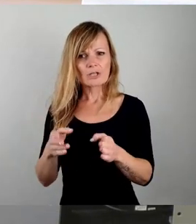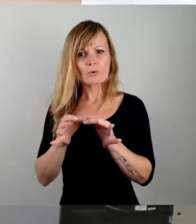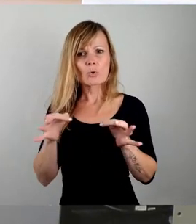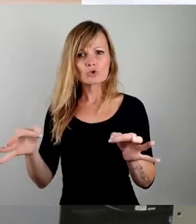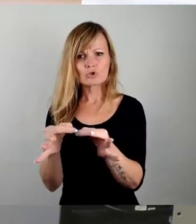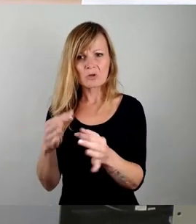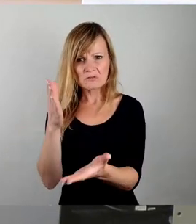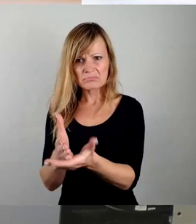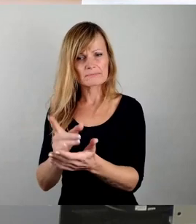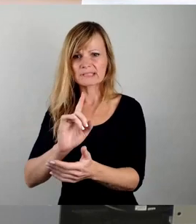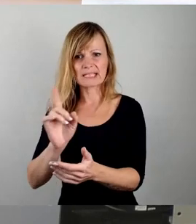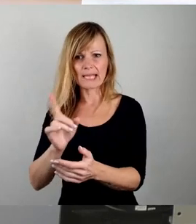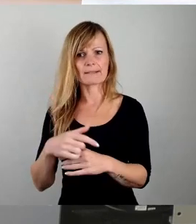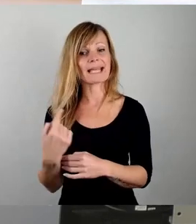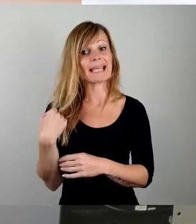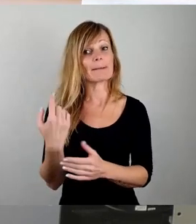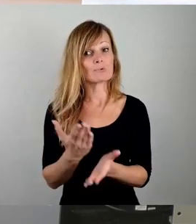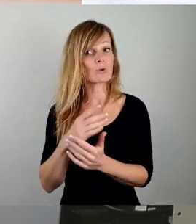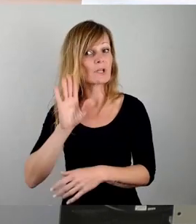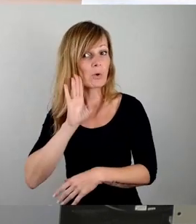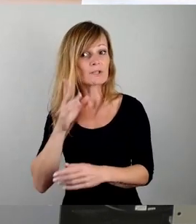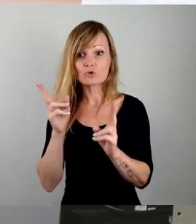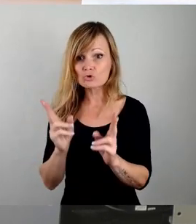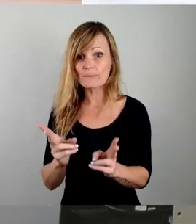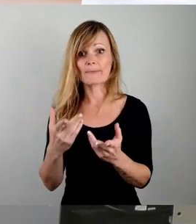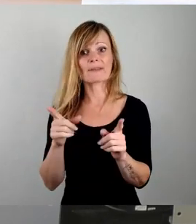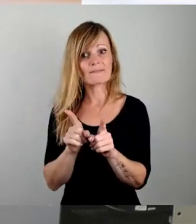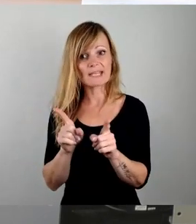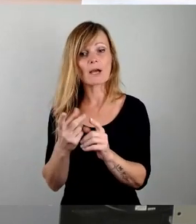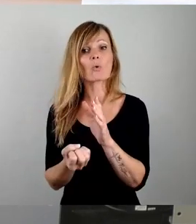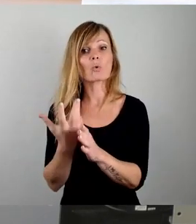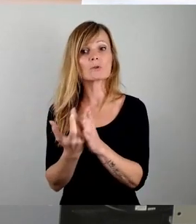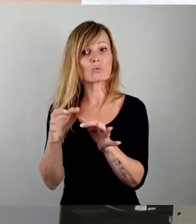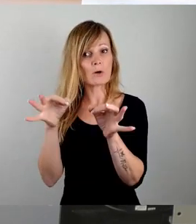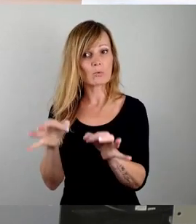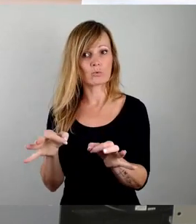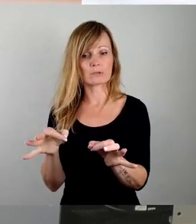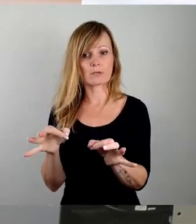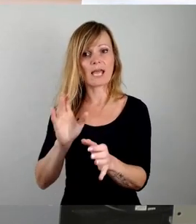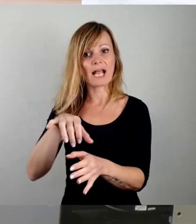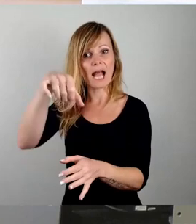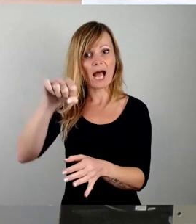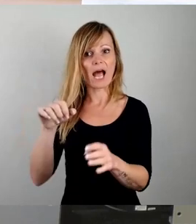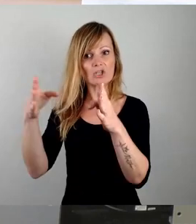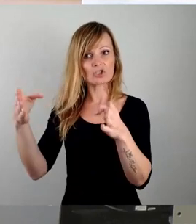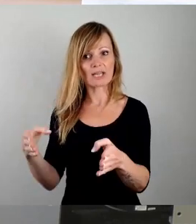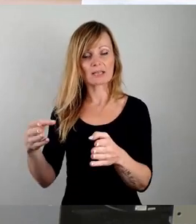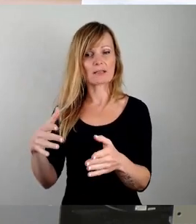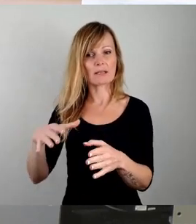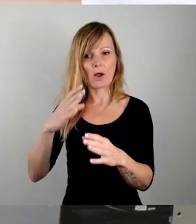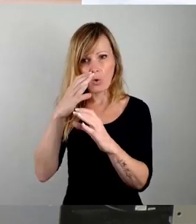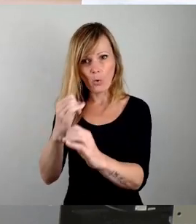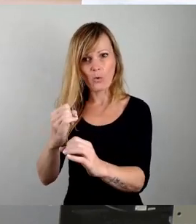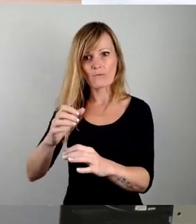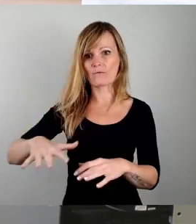Garagenhöfe sind ein Kulturgut. Sie sind ein wichtiger Treffpunkt für Teile unserer